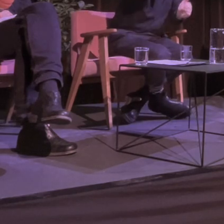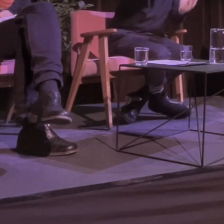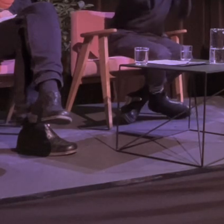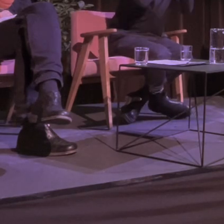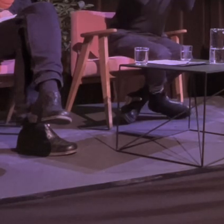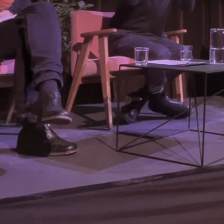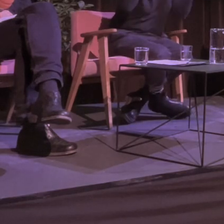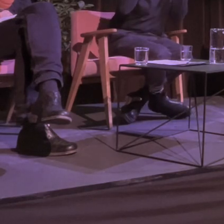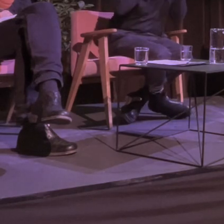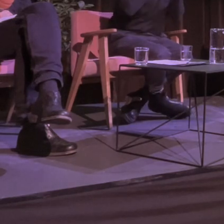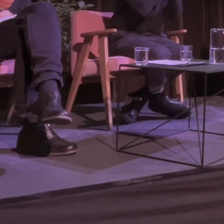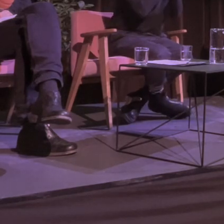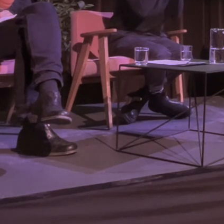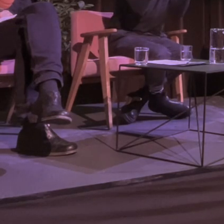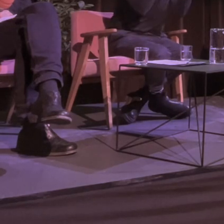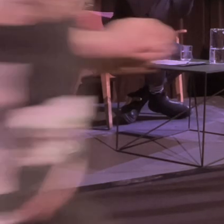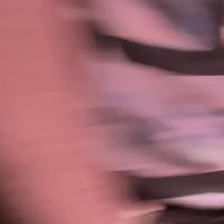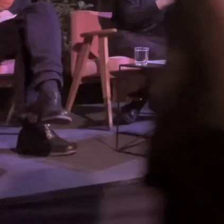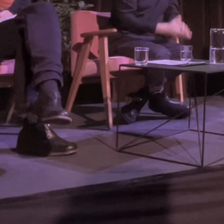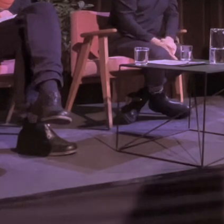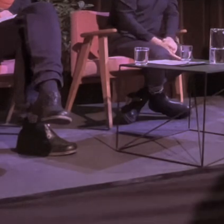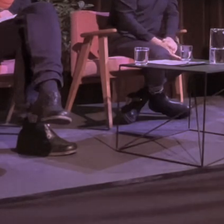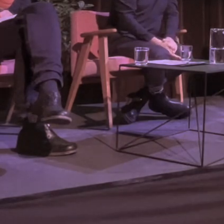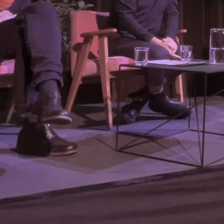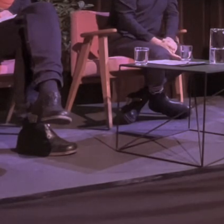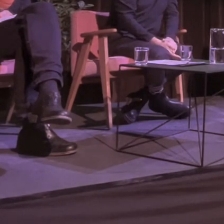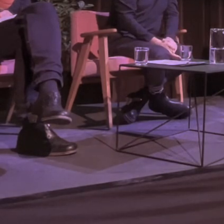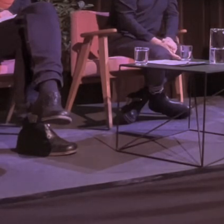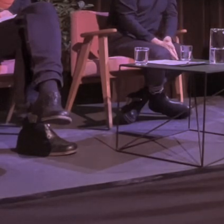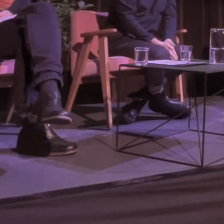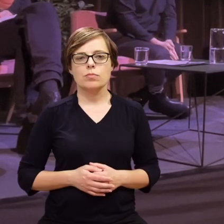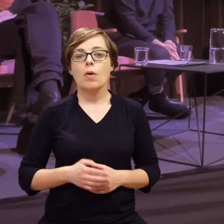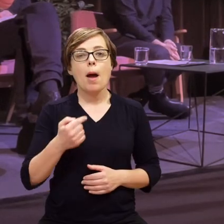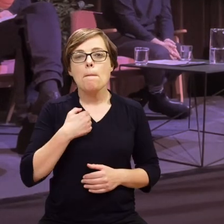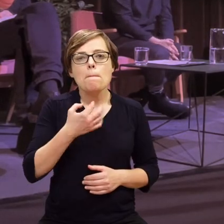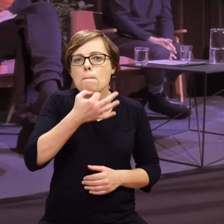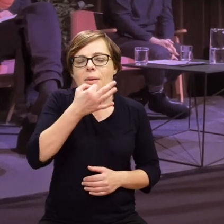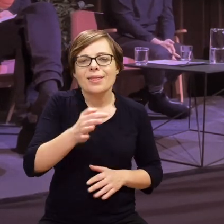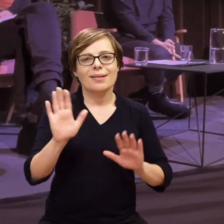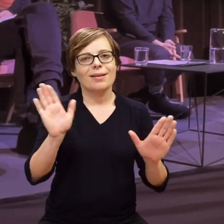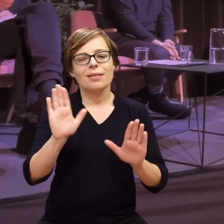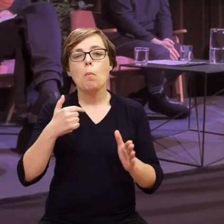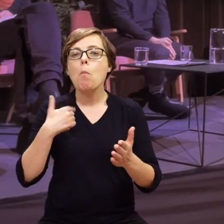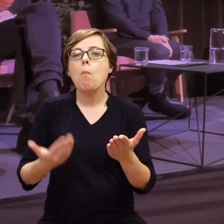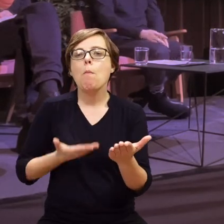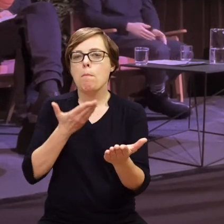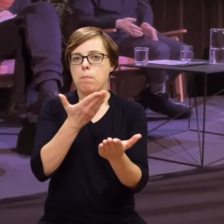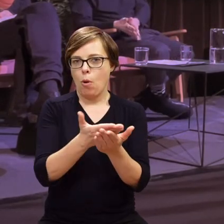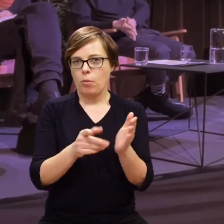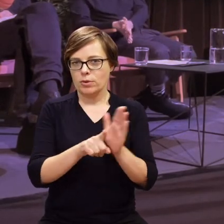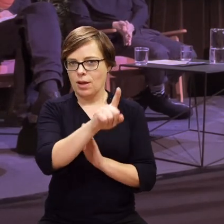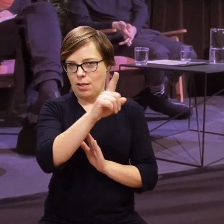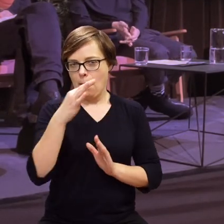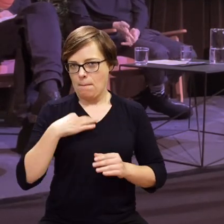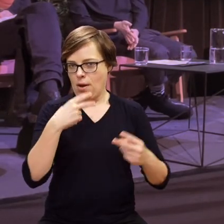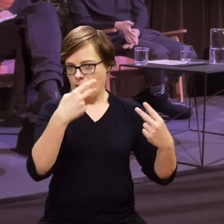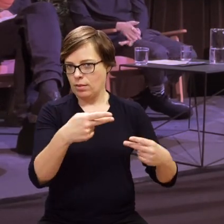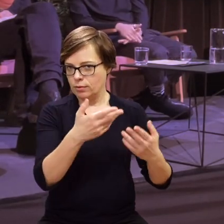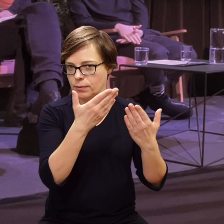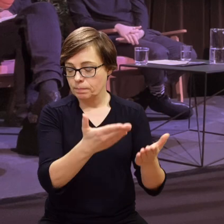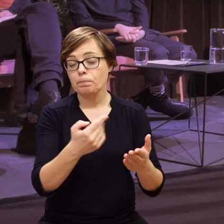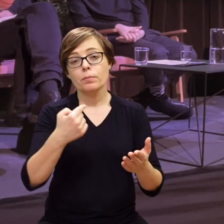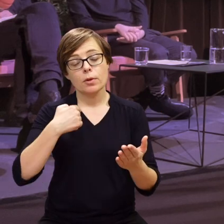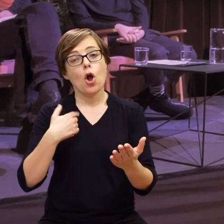było. Bardzo Pana proszę. Teraz proszę inny temat. Nie tyle pytanie, ile propozycja dla Pani